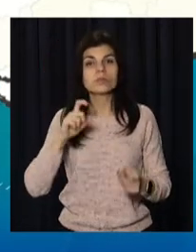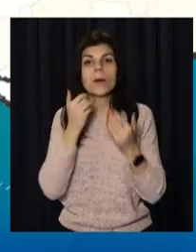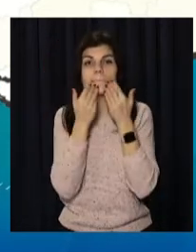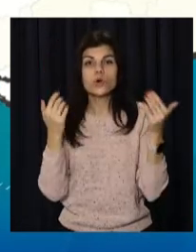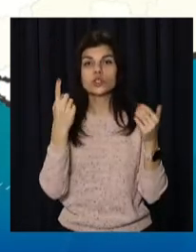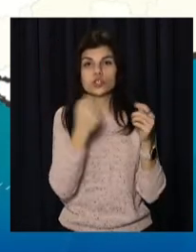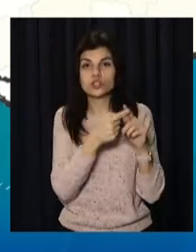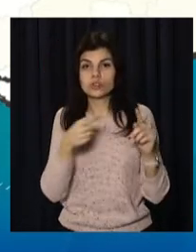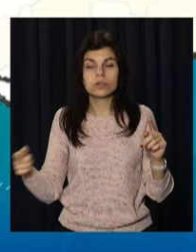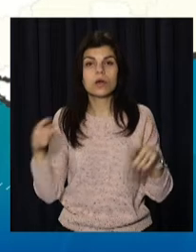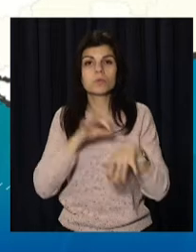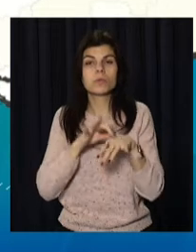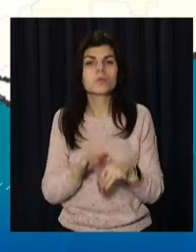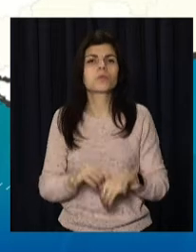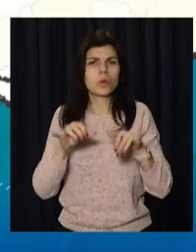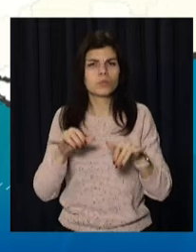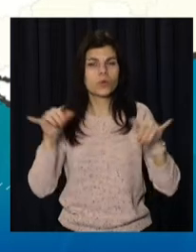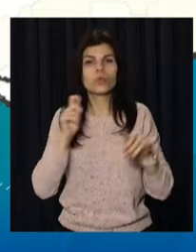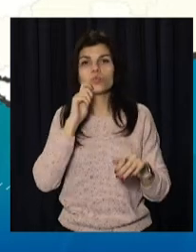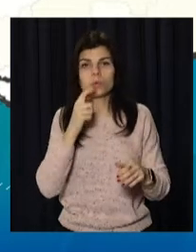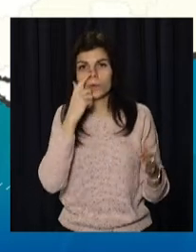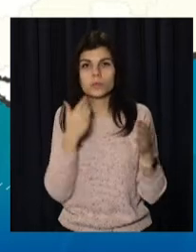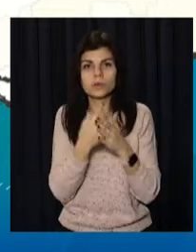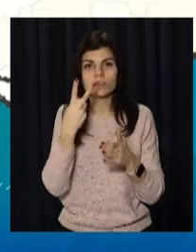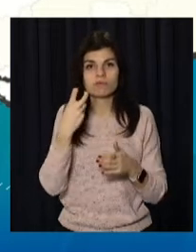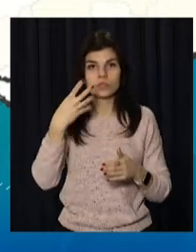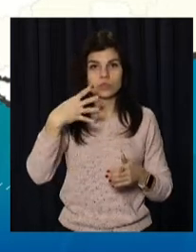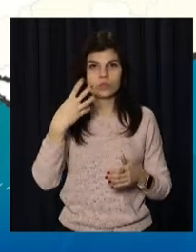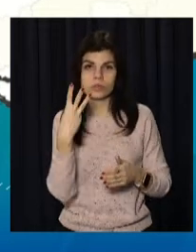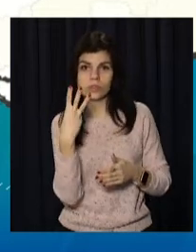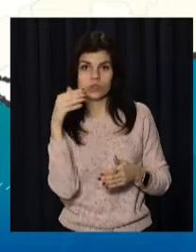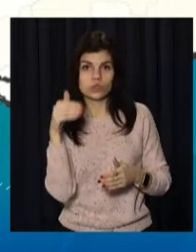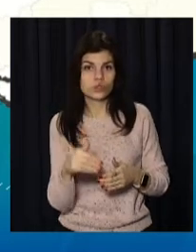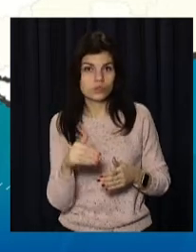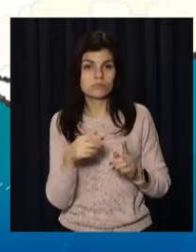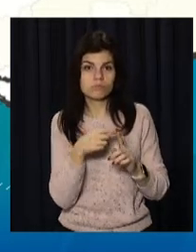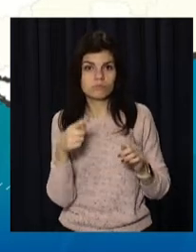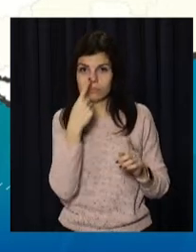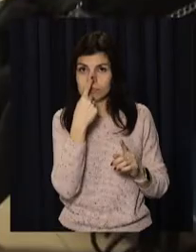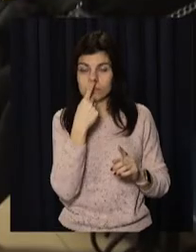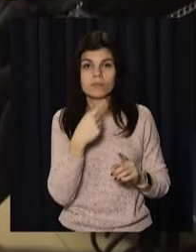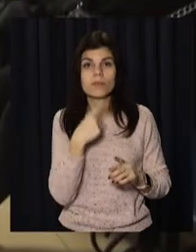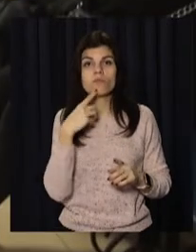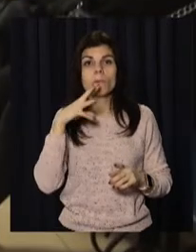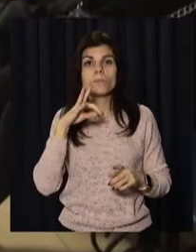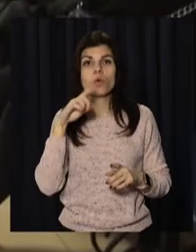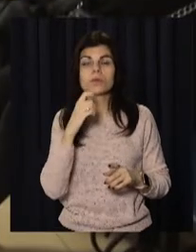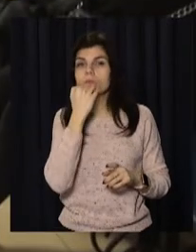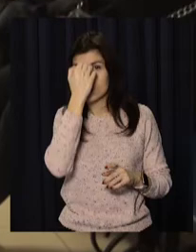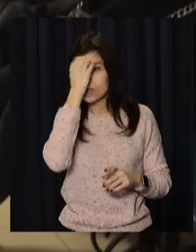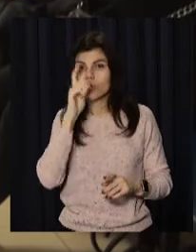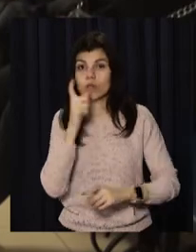останній тиждень приріст нових захворілих в Україні майже 243 тисячі. При цьому, зазначають УМОЗ, завдяки